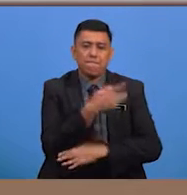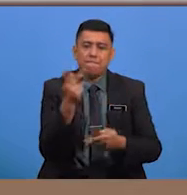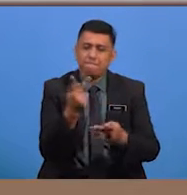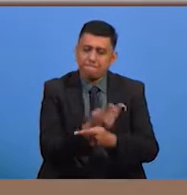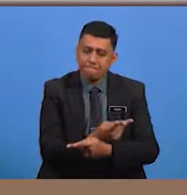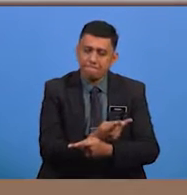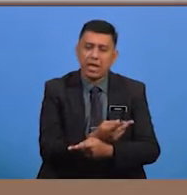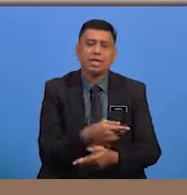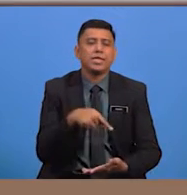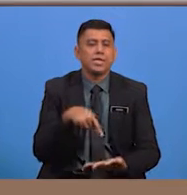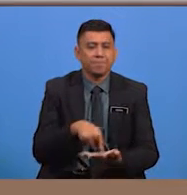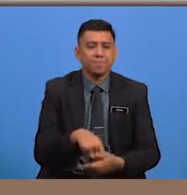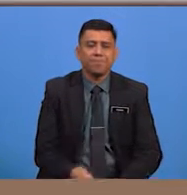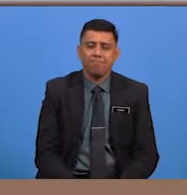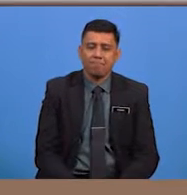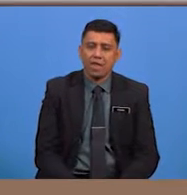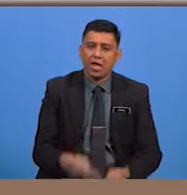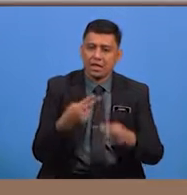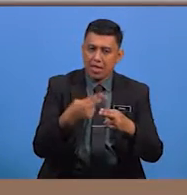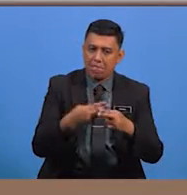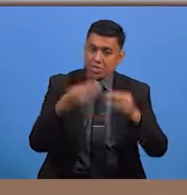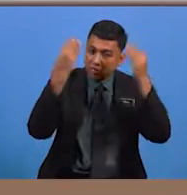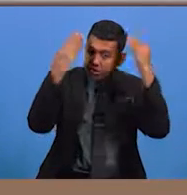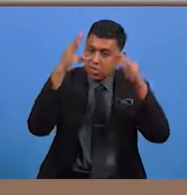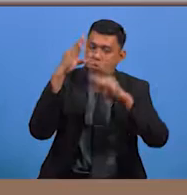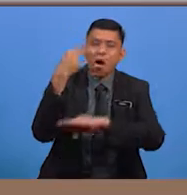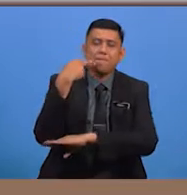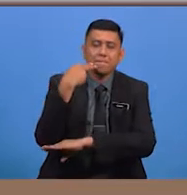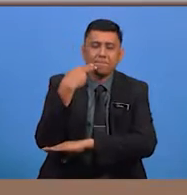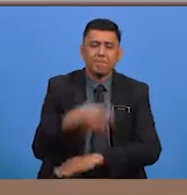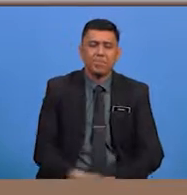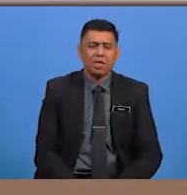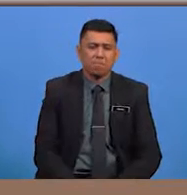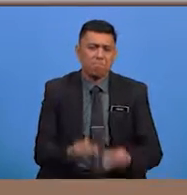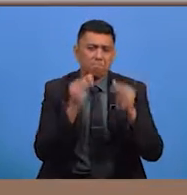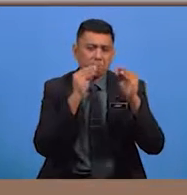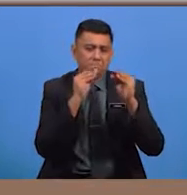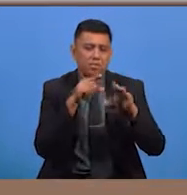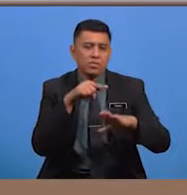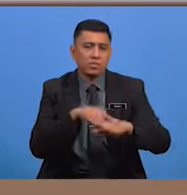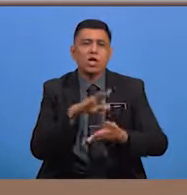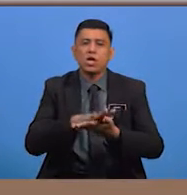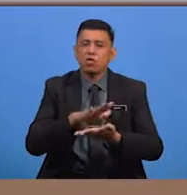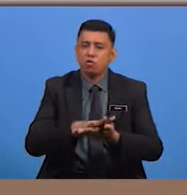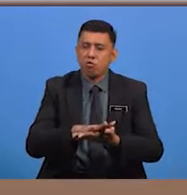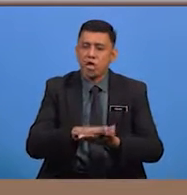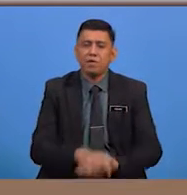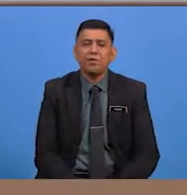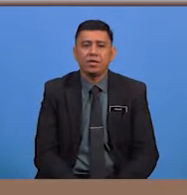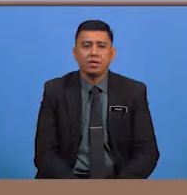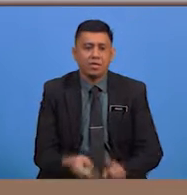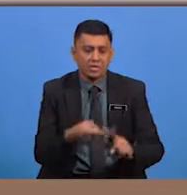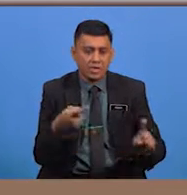Nama Cikgu, Puan Hamidah binti Yusuf dan kini sedang mengajar di Sekolah Menengah Kebangsaan